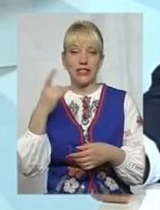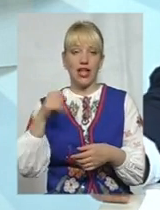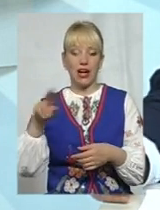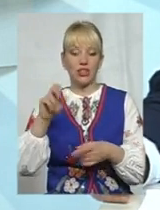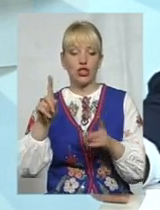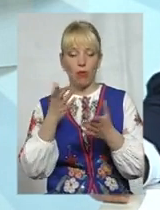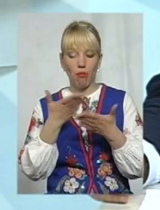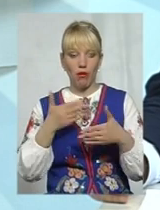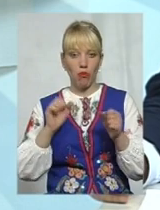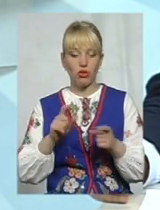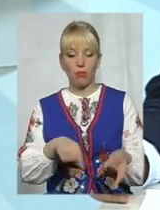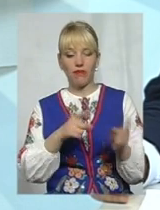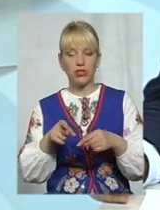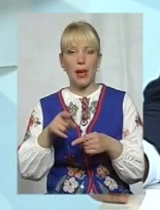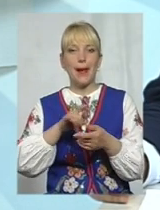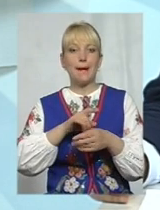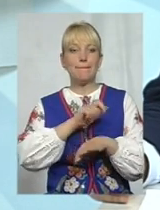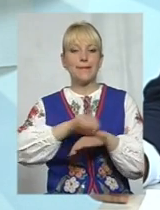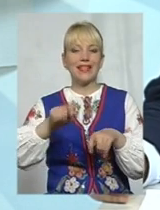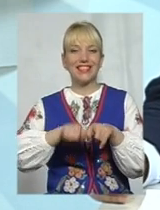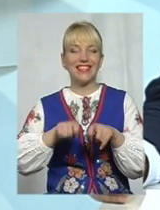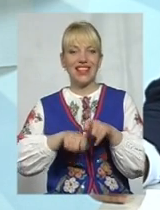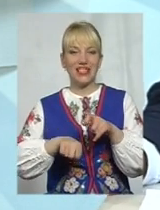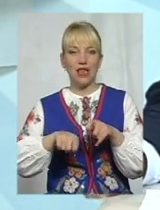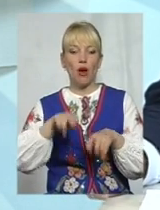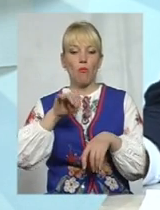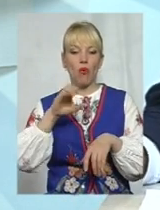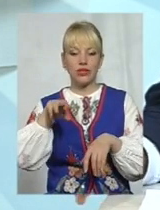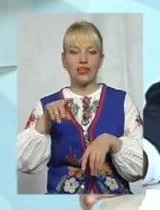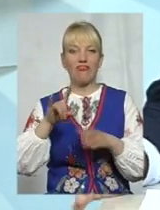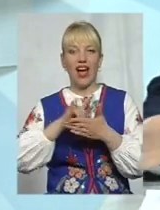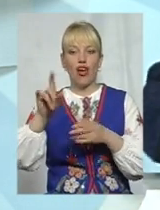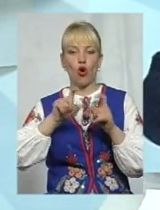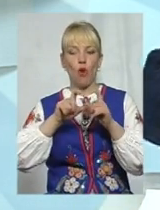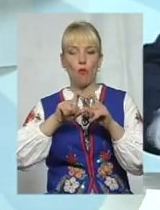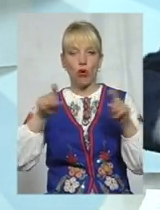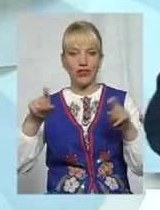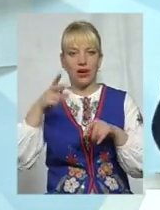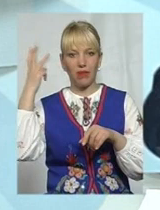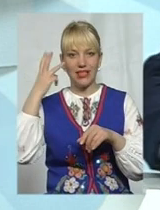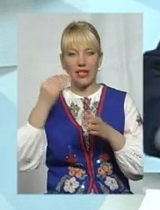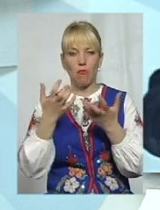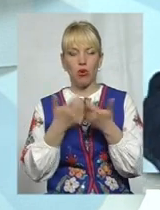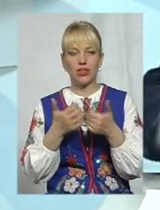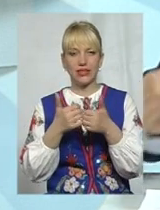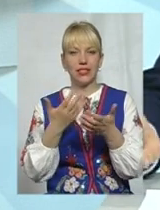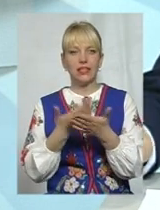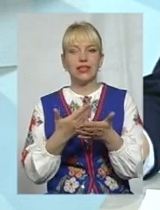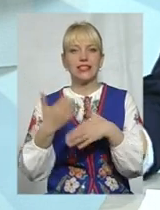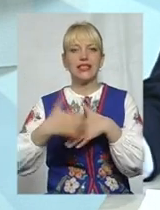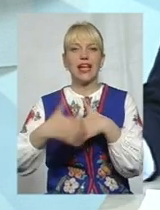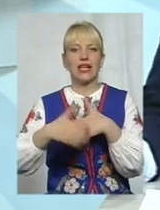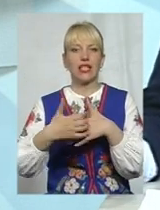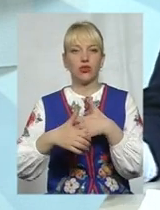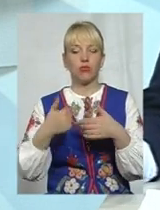переведення митного поста в аеропорт Хмельницький. По середніх підрахунках, а ми зараз чітко хочемо прорахувати конкретну суму,